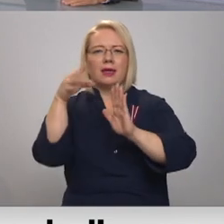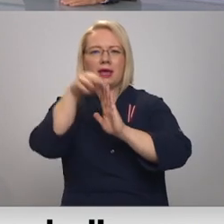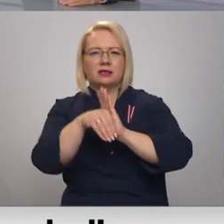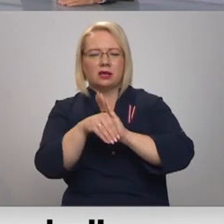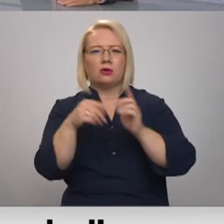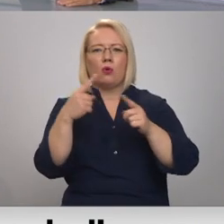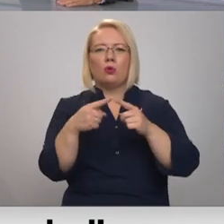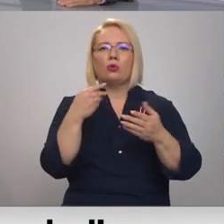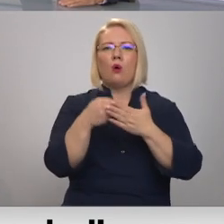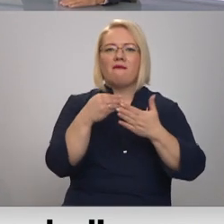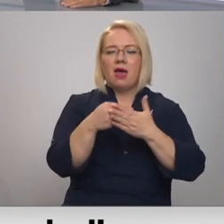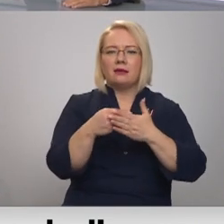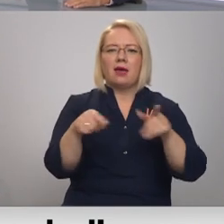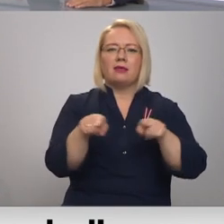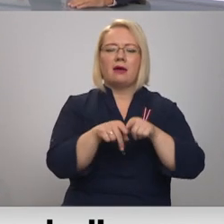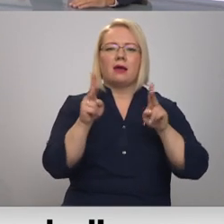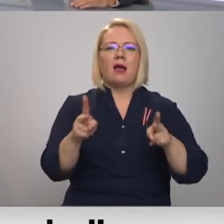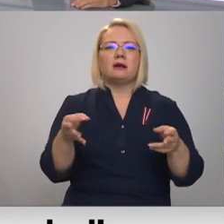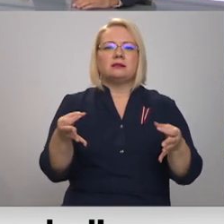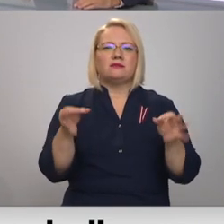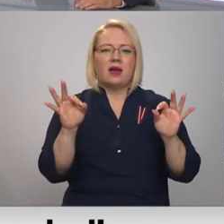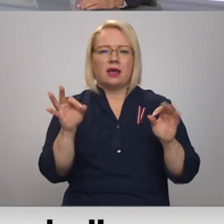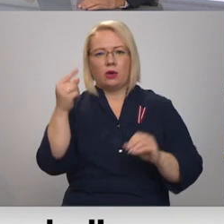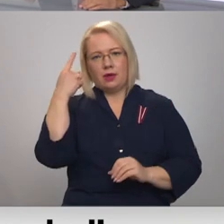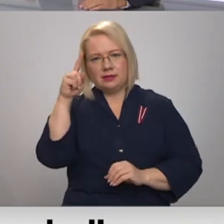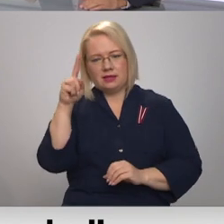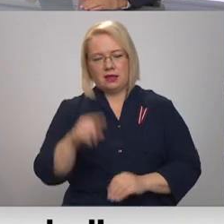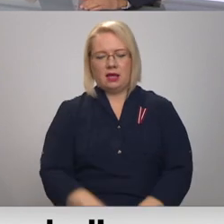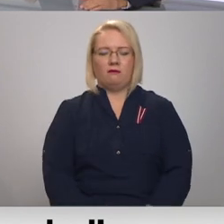novērtēt to arī kā nozīmīgu iniciatīvu?